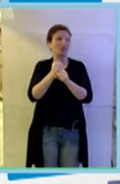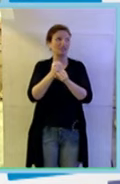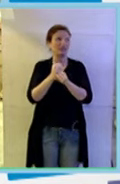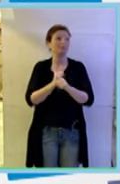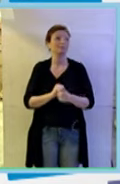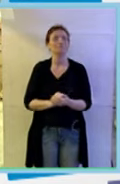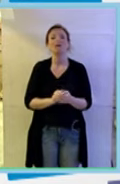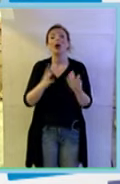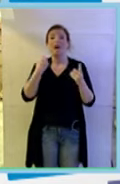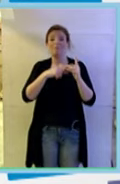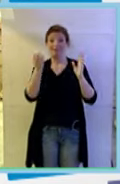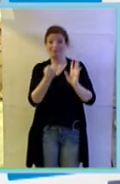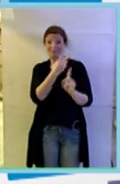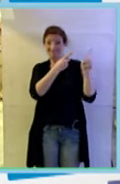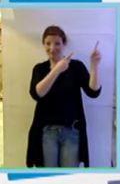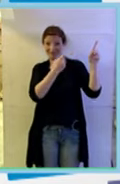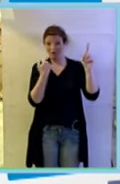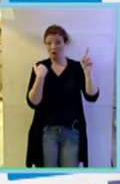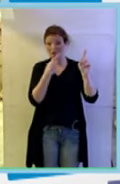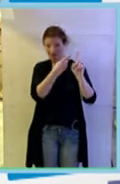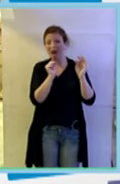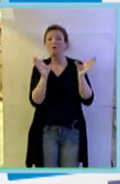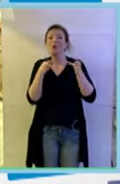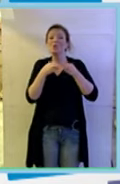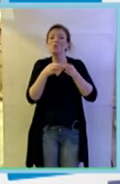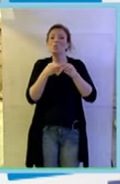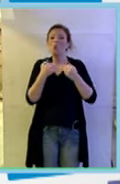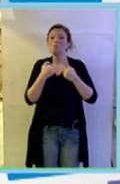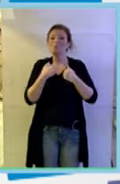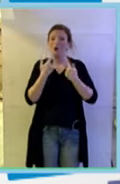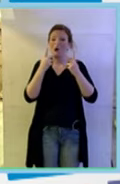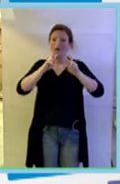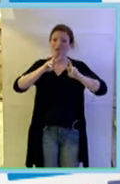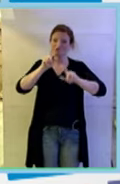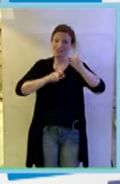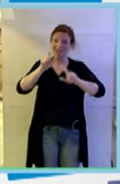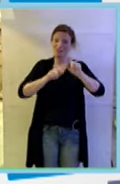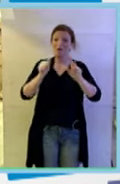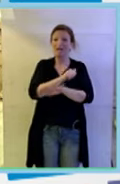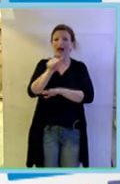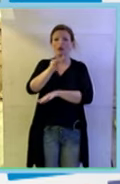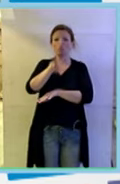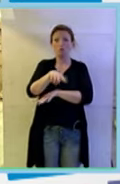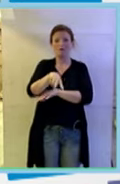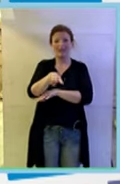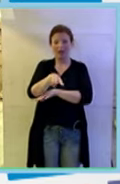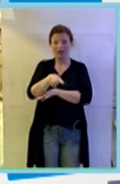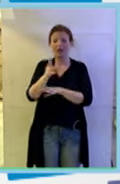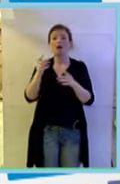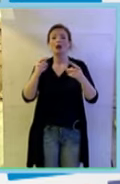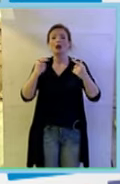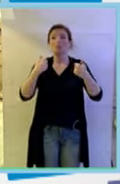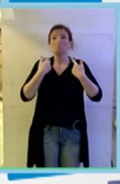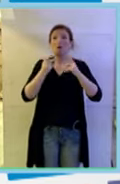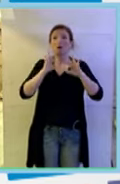Raccontiamola. Allora, quella diapositiva di prima era il mio gruppetto di ricercatori nel 2000. Io sono